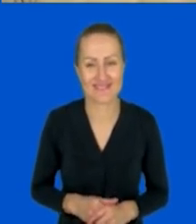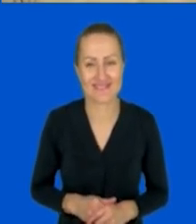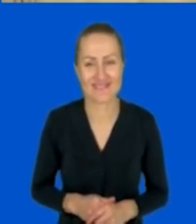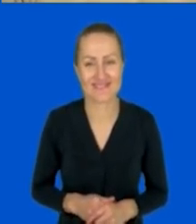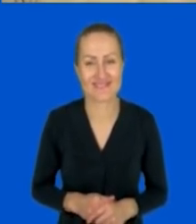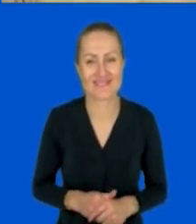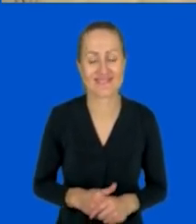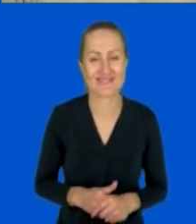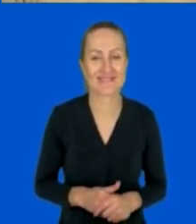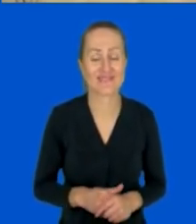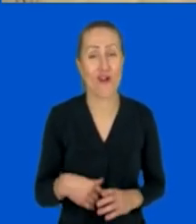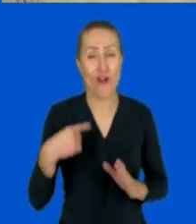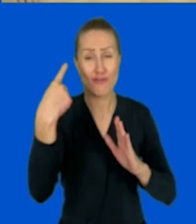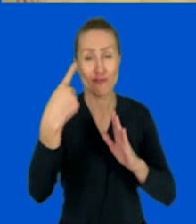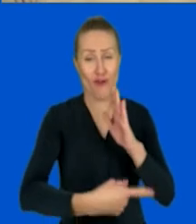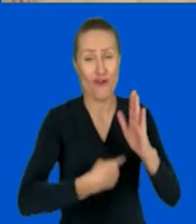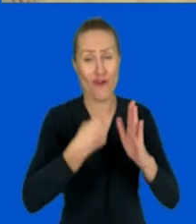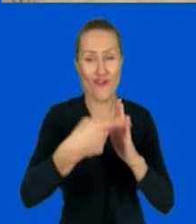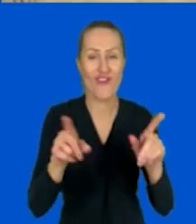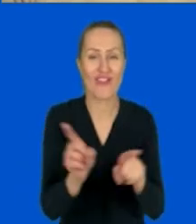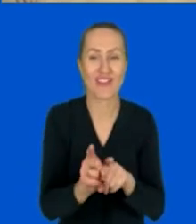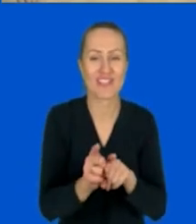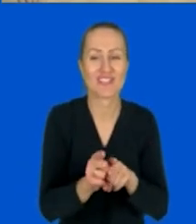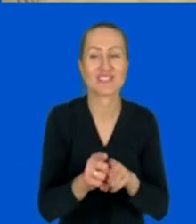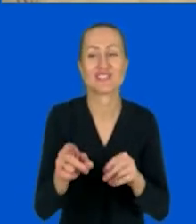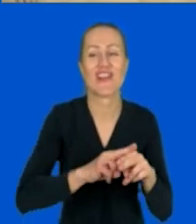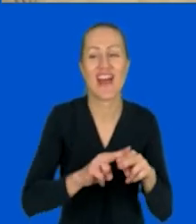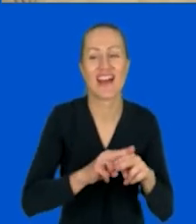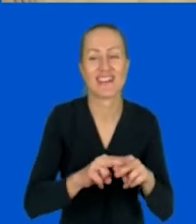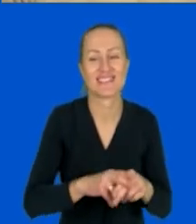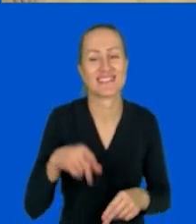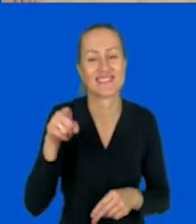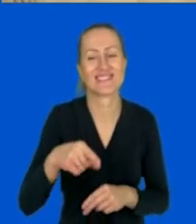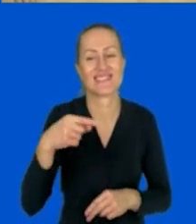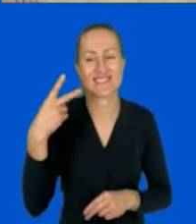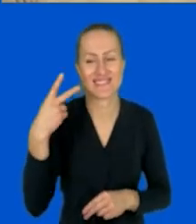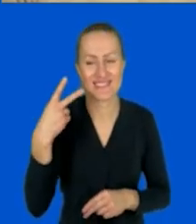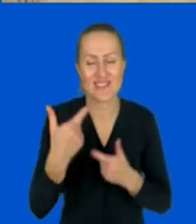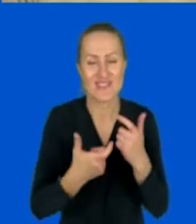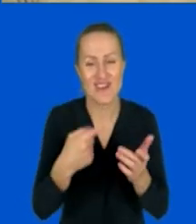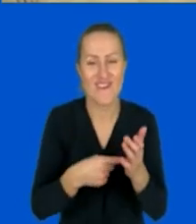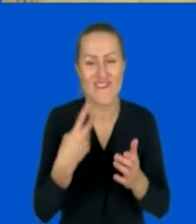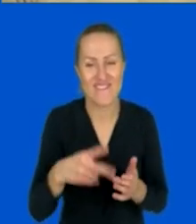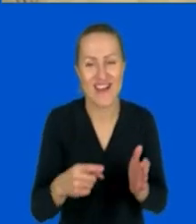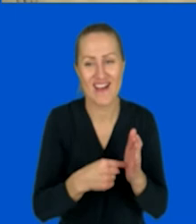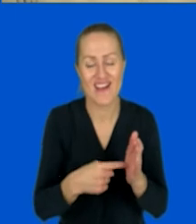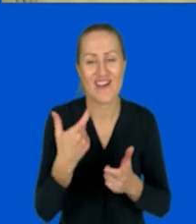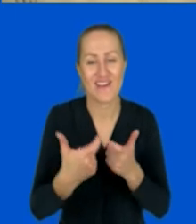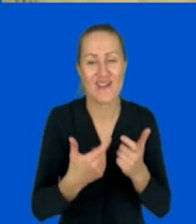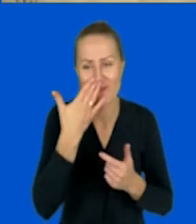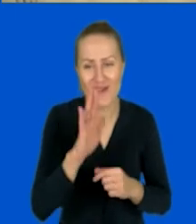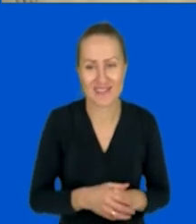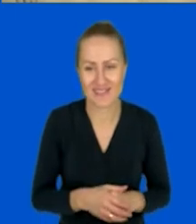A propos kółka i tych narzędzi, które pokazuję, one będą wam udostępnione później, zaraz pokażę jak.